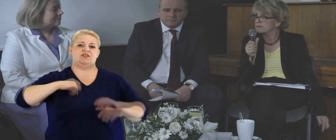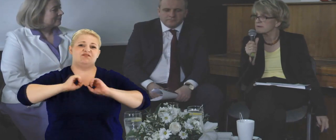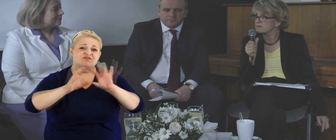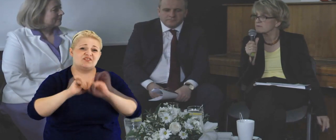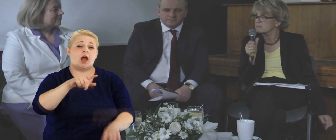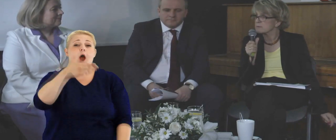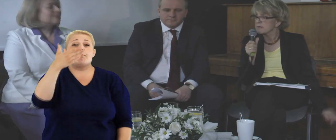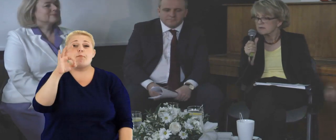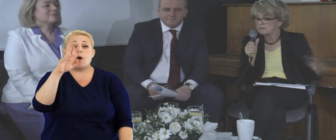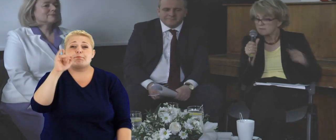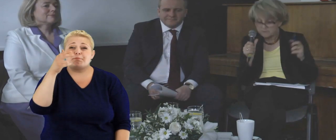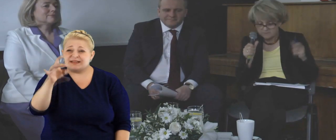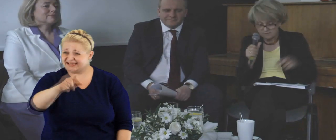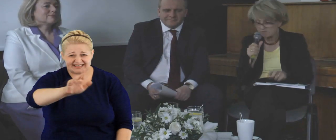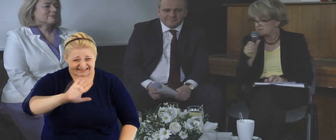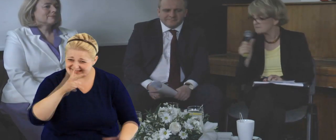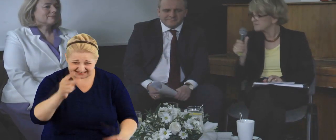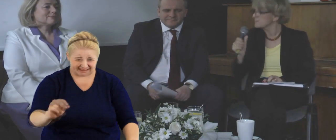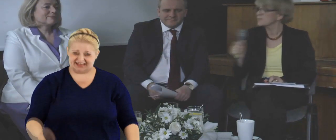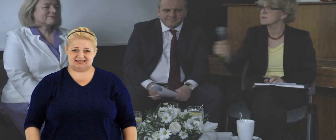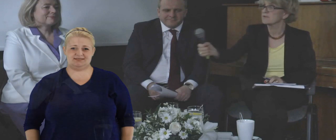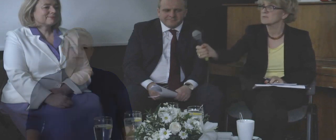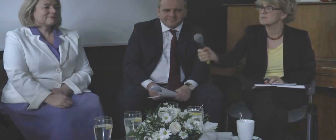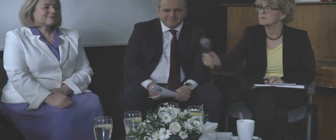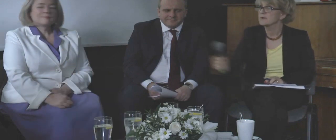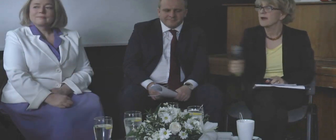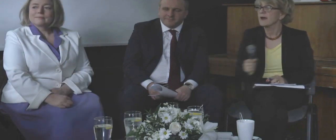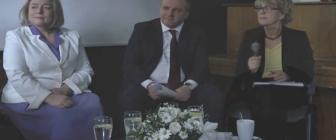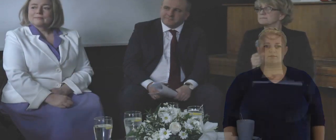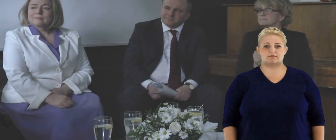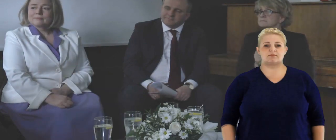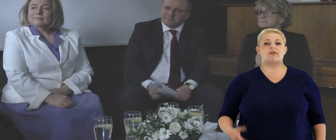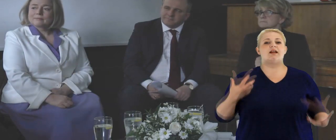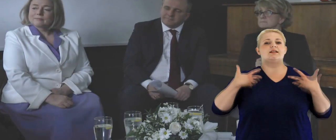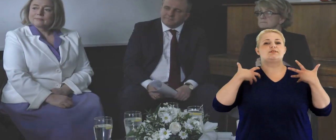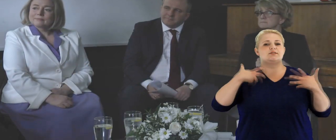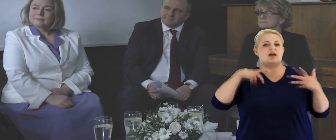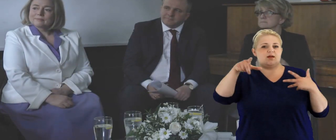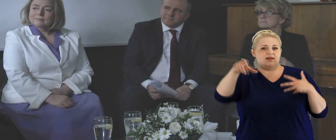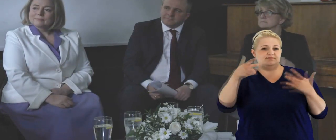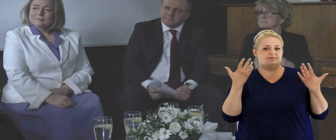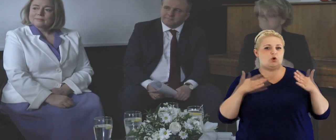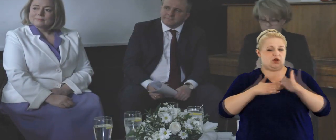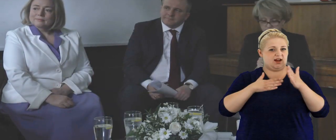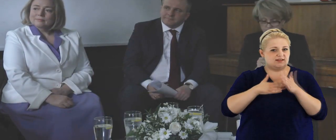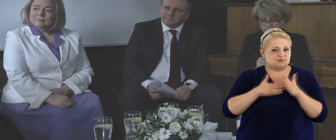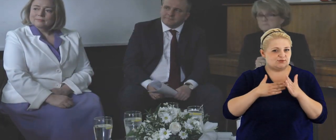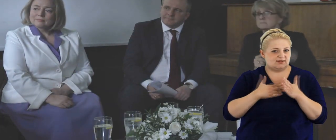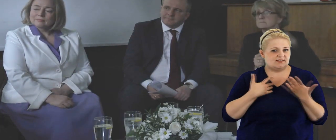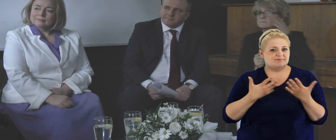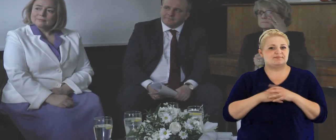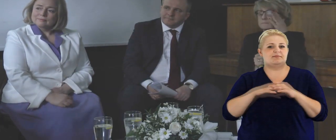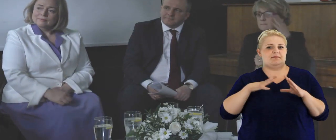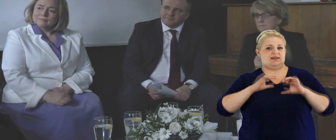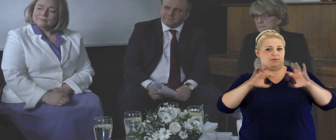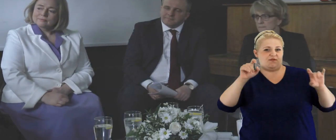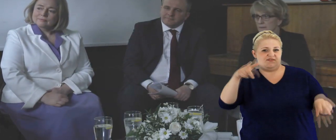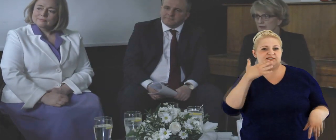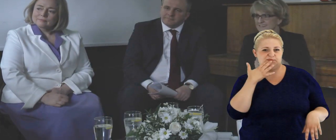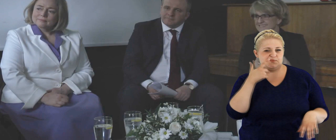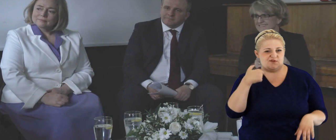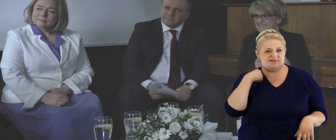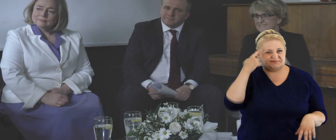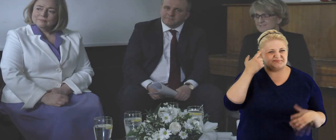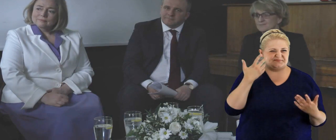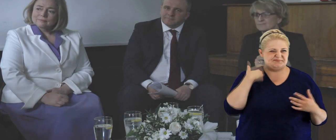nie jest mobbing, jak rozumiem. Ja przepraszam, ja tylko tyle wstępów. Nie, bo jeszcze chciałem odpłynąć to ograniczenie, że tak liczyłem, że pani profesor powie, że